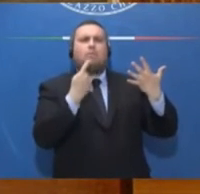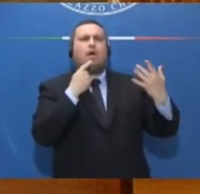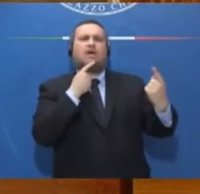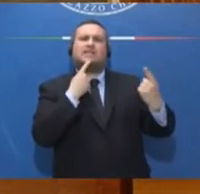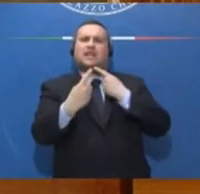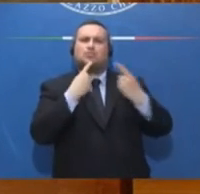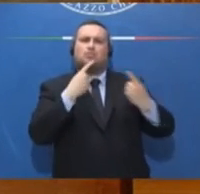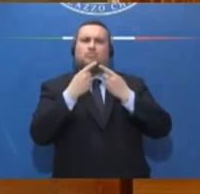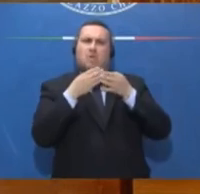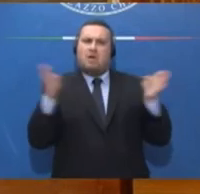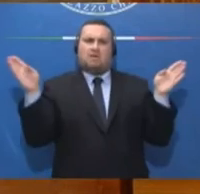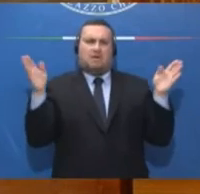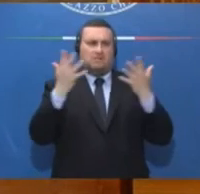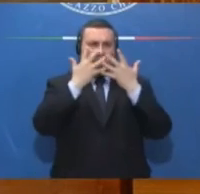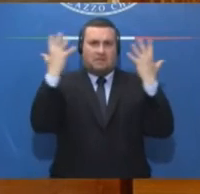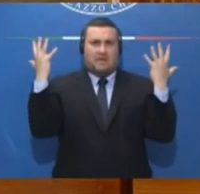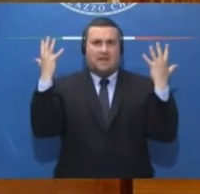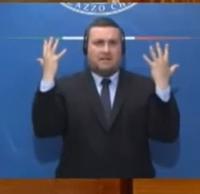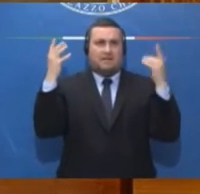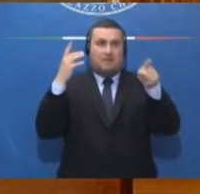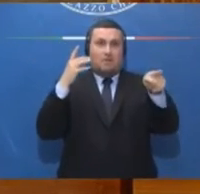Che è sicuramente più di quanto avesse fatto finora.